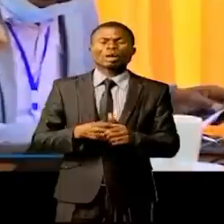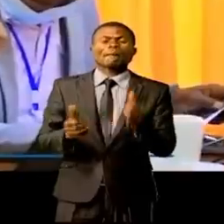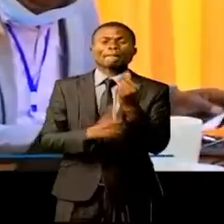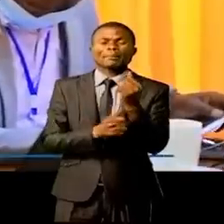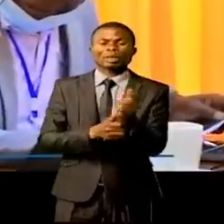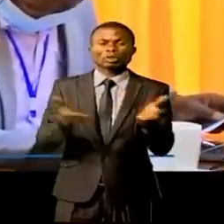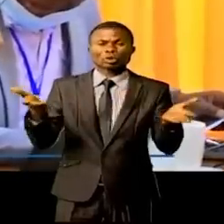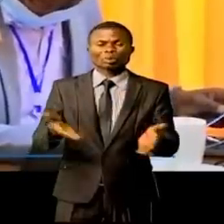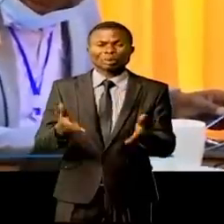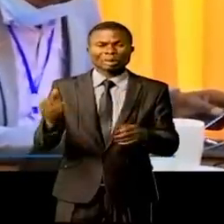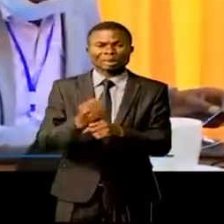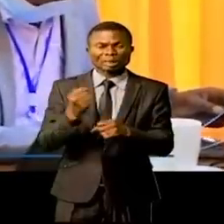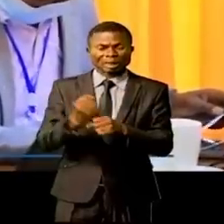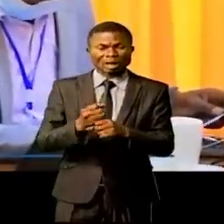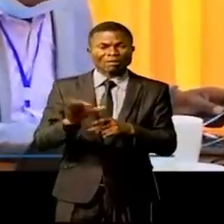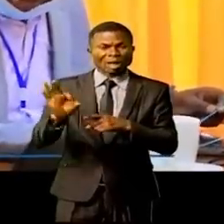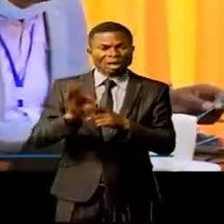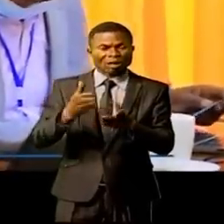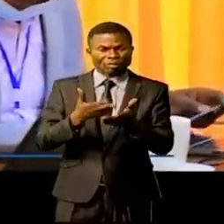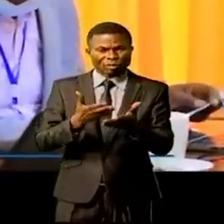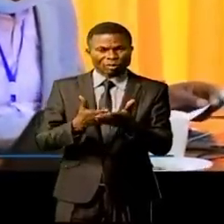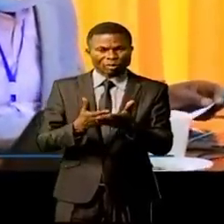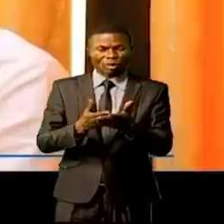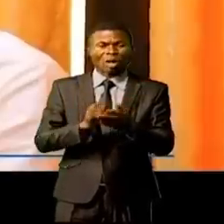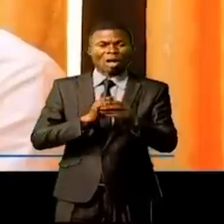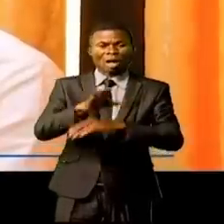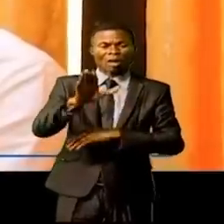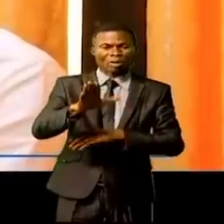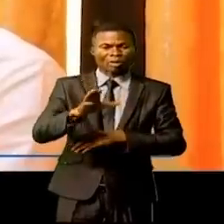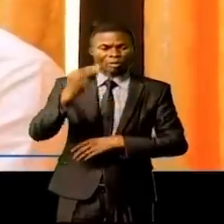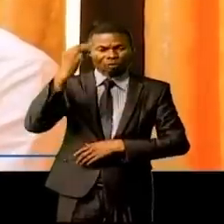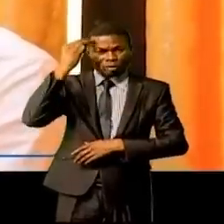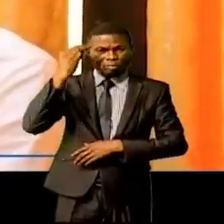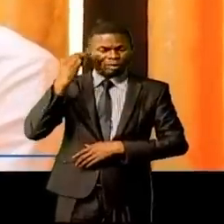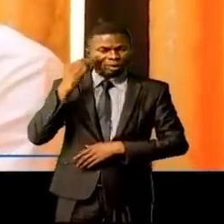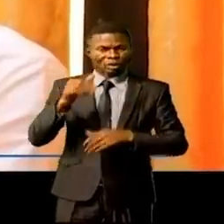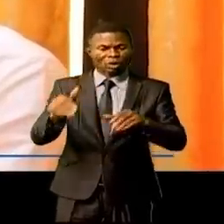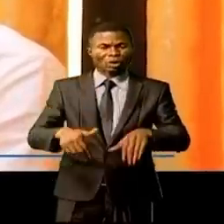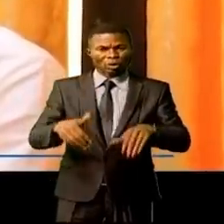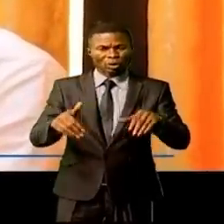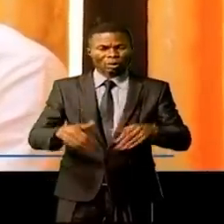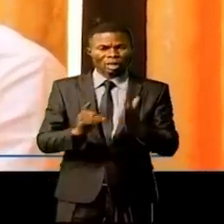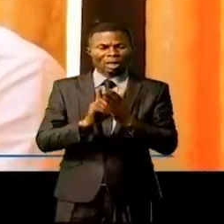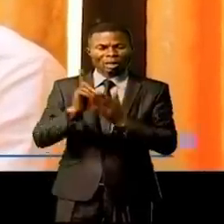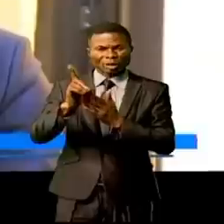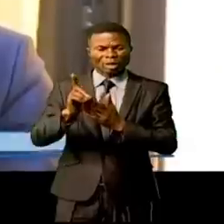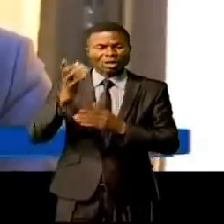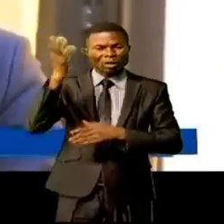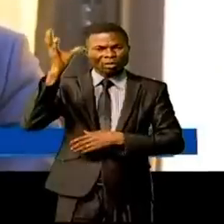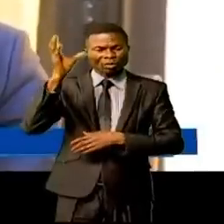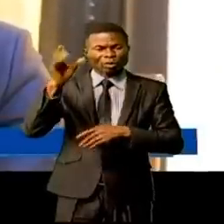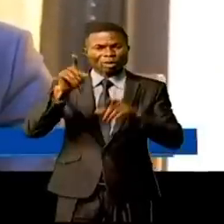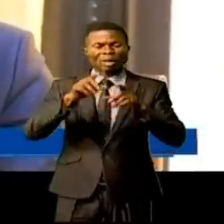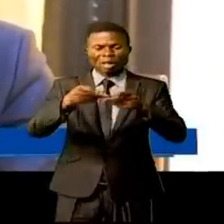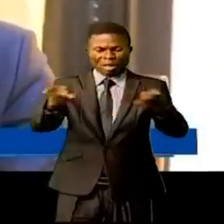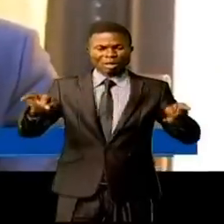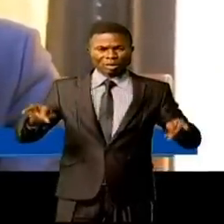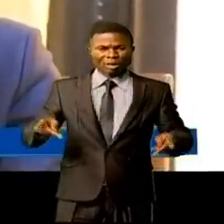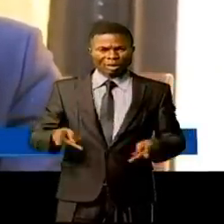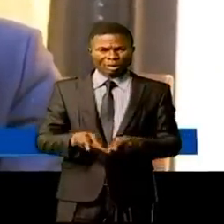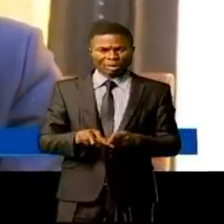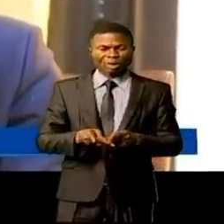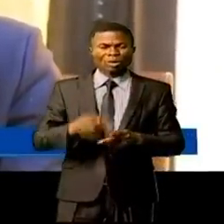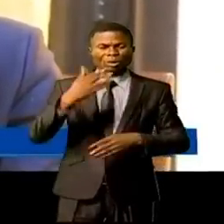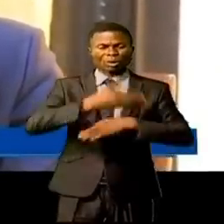aux travaux de cet atelier ont été mandatés par les ministères de l'Agriculture, du Développement rural, de l'environnement, des